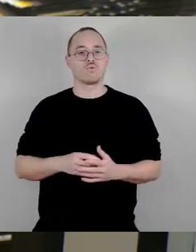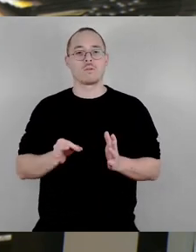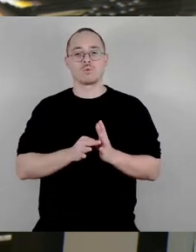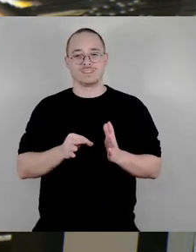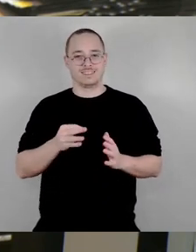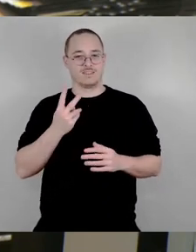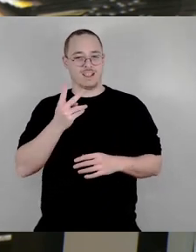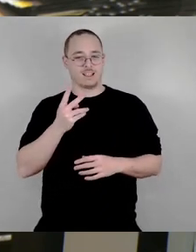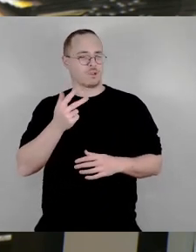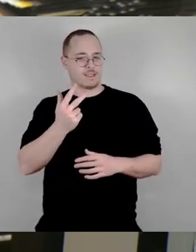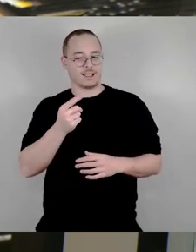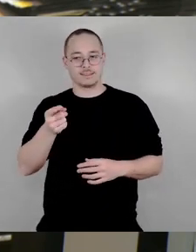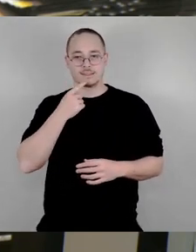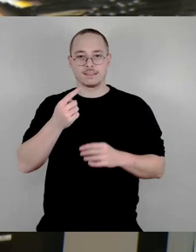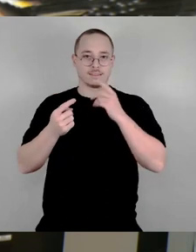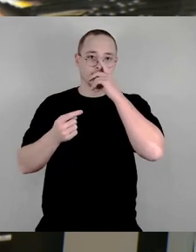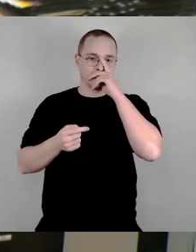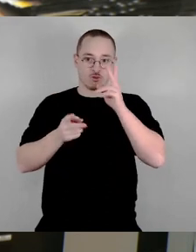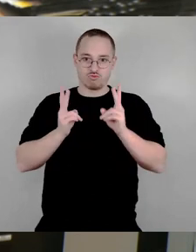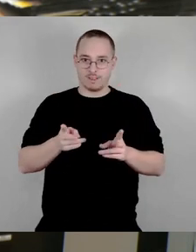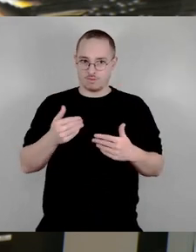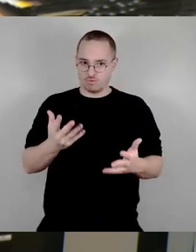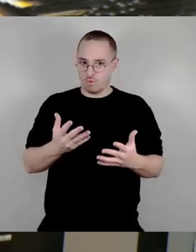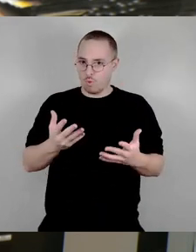wird die Stadt in Besitz von Grundstücken kommen.